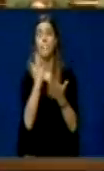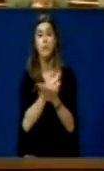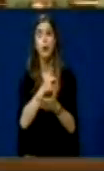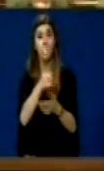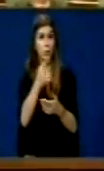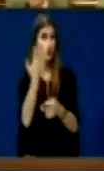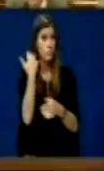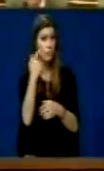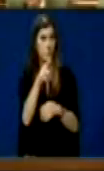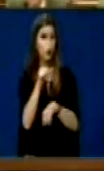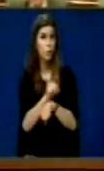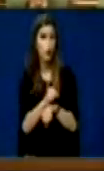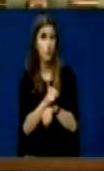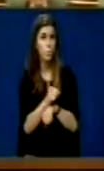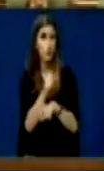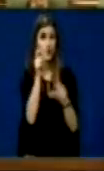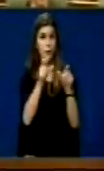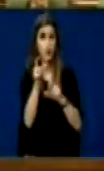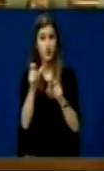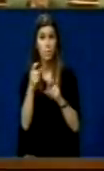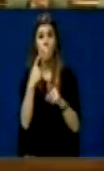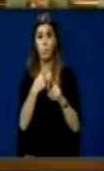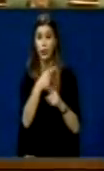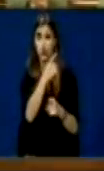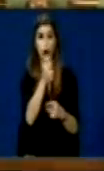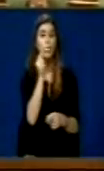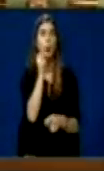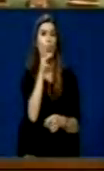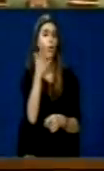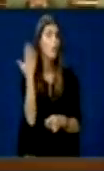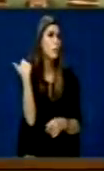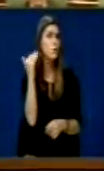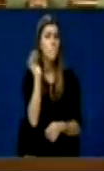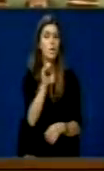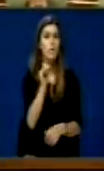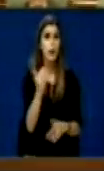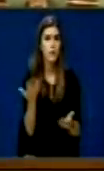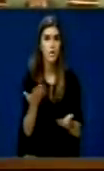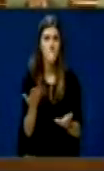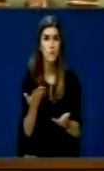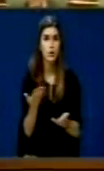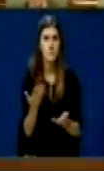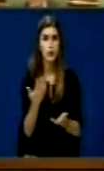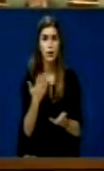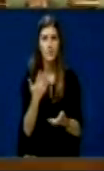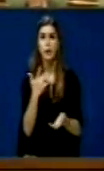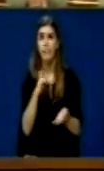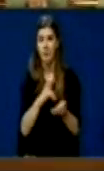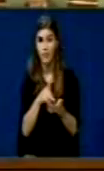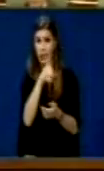kur e këni bo, dhe a këni bo në vendin që më shumë të jatë i dikoni këtë amnisti për në nëveri.